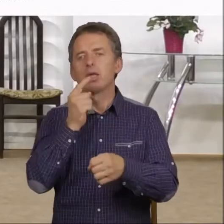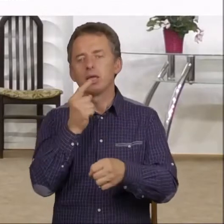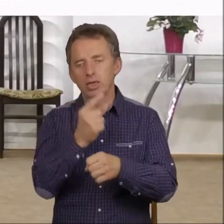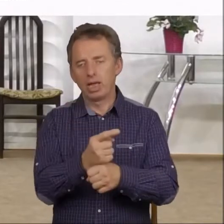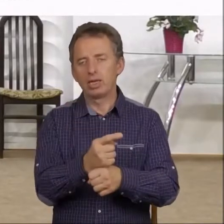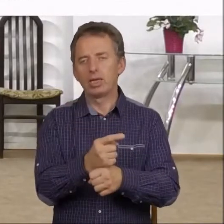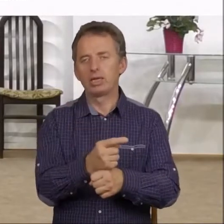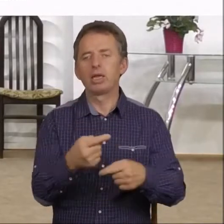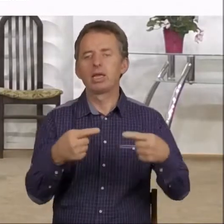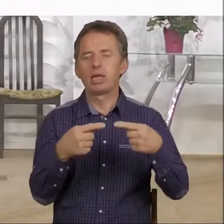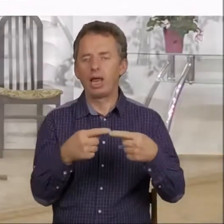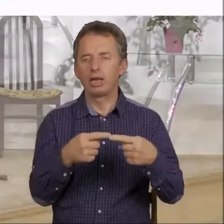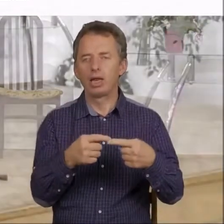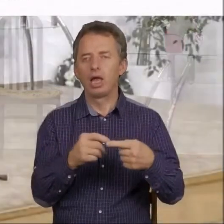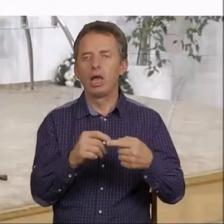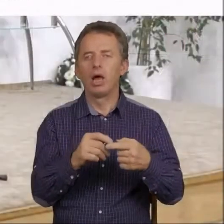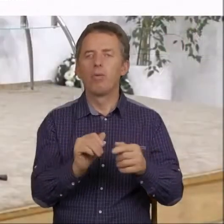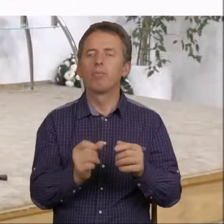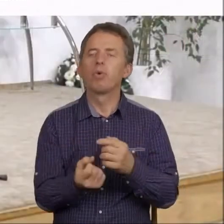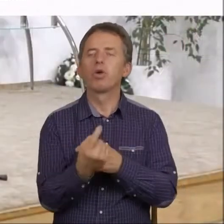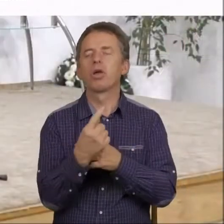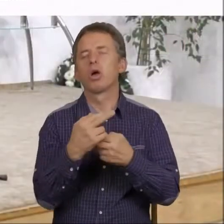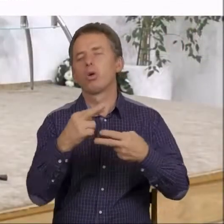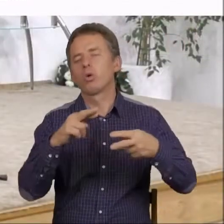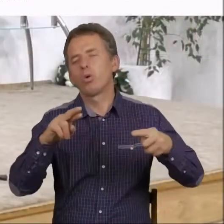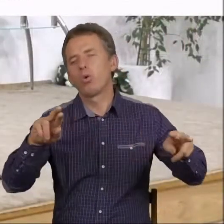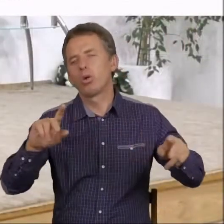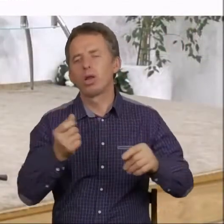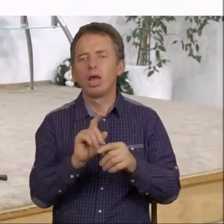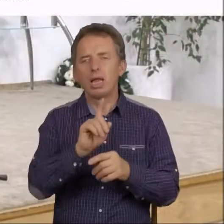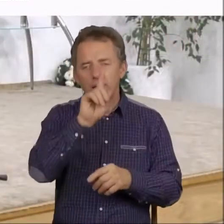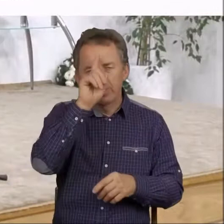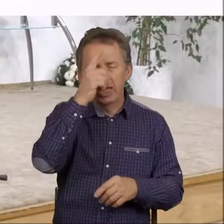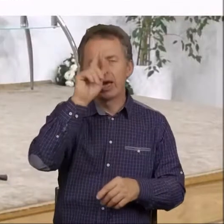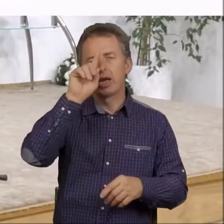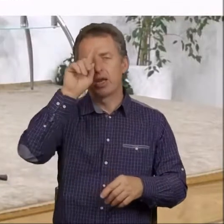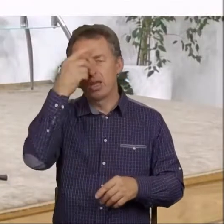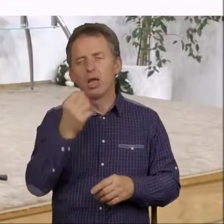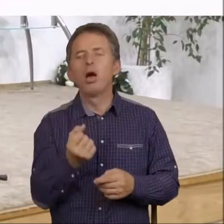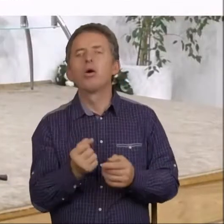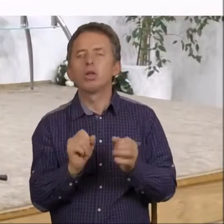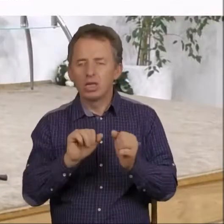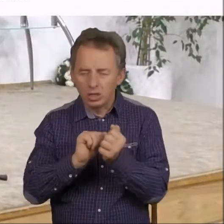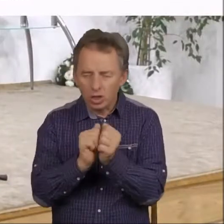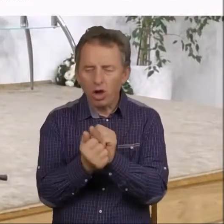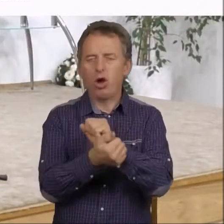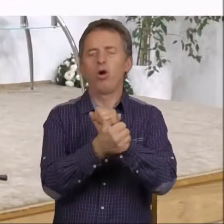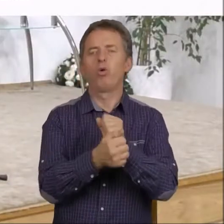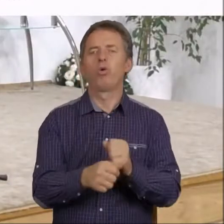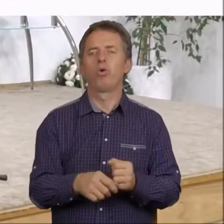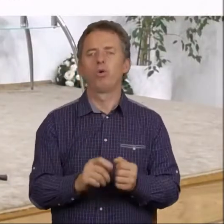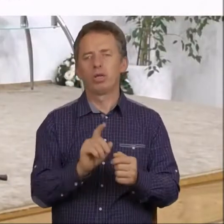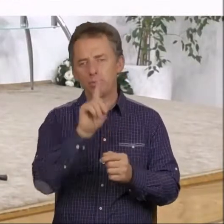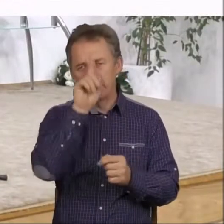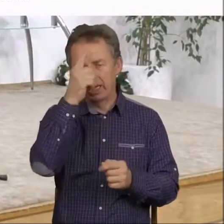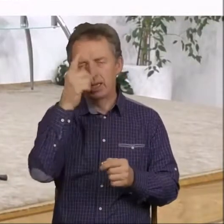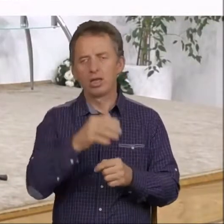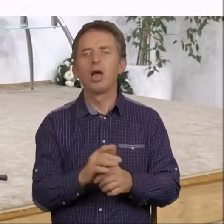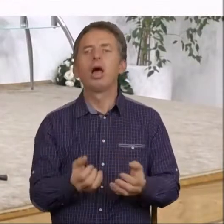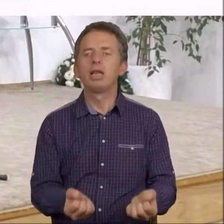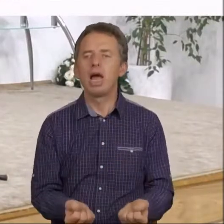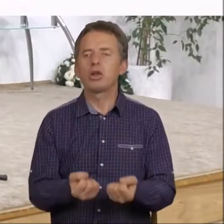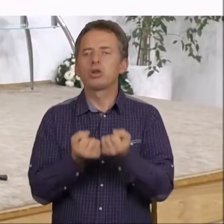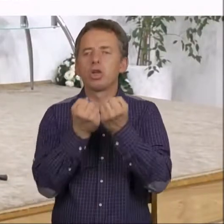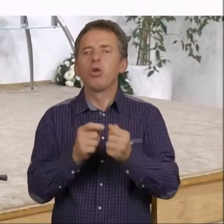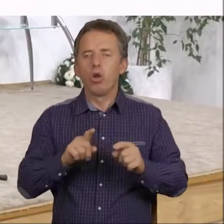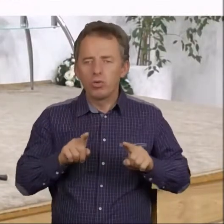decyzji. Pojawią się różnego rodzaju zjawiska spirytystyczne, znaczy pojawią, one są, ale wtedy nasilą swoje